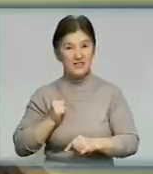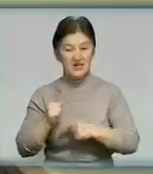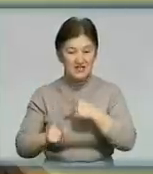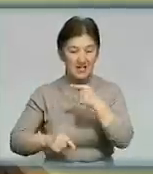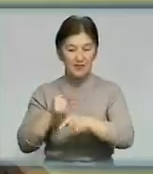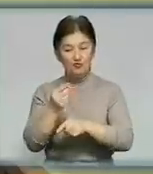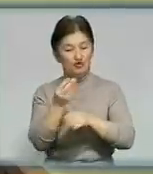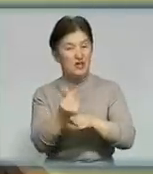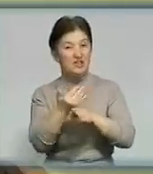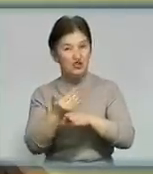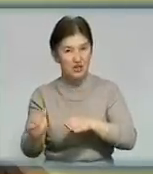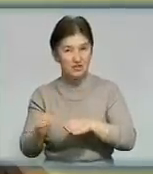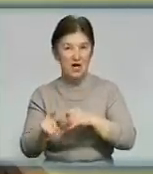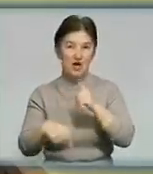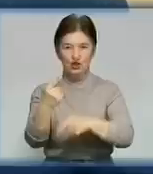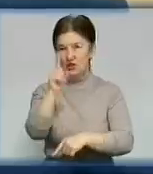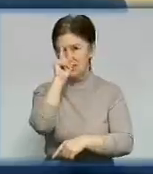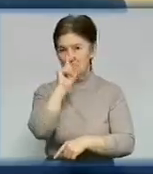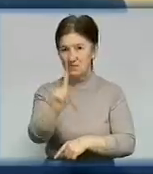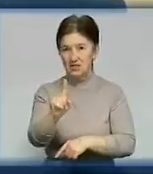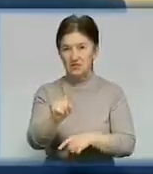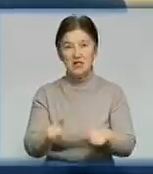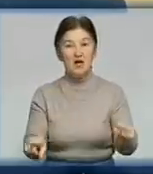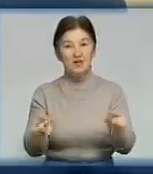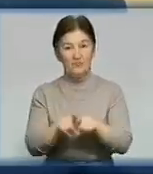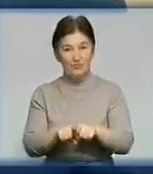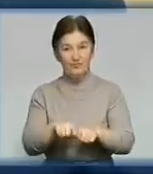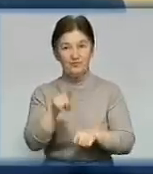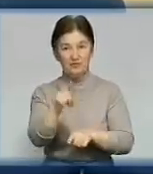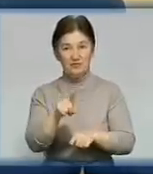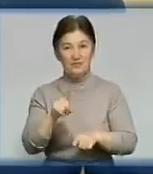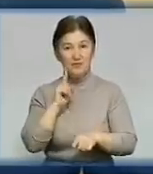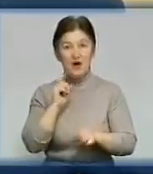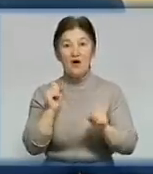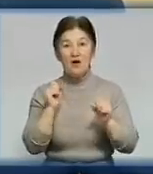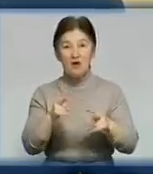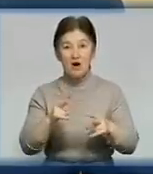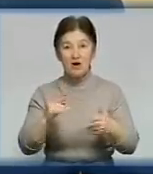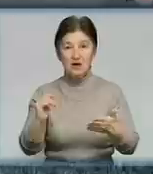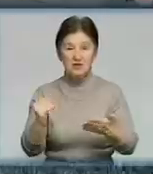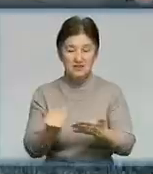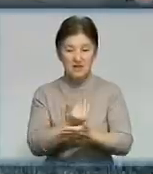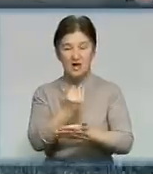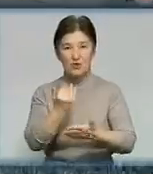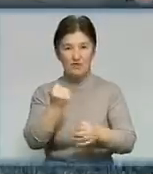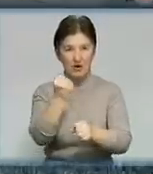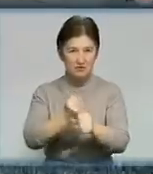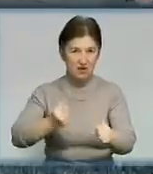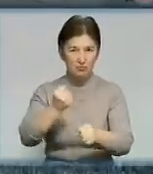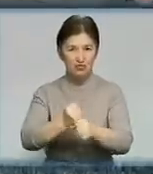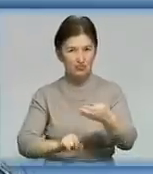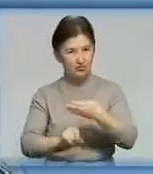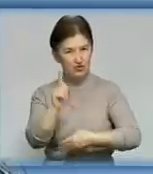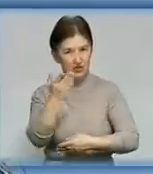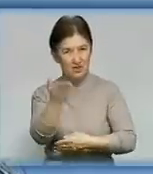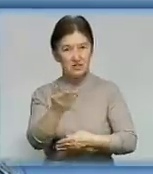попередніми даними, він має бути через місяць. Тим часом посадовці міскують над тим, як відновити видобуток вугілля в Олександрії. Для цього потрібно,